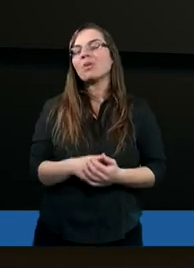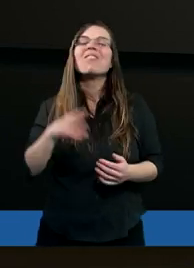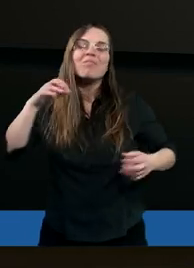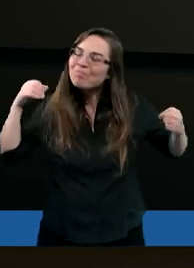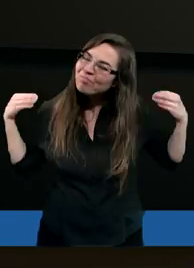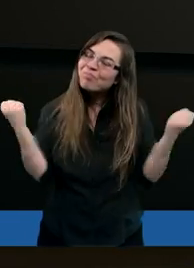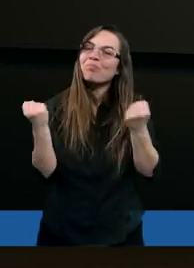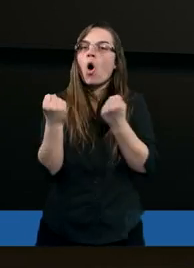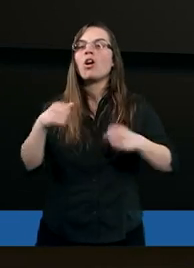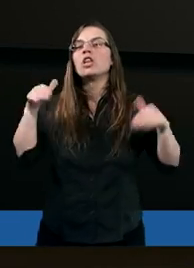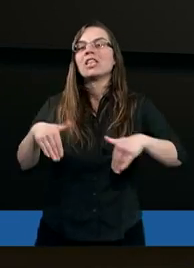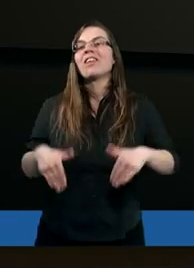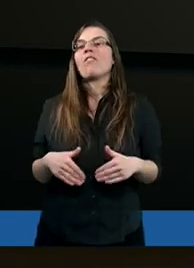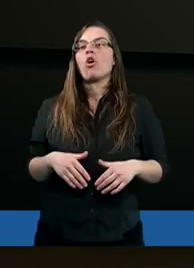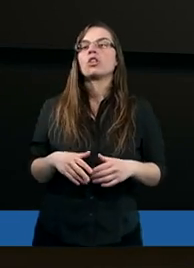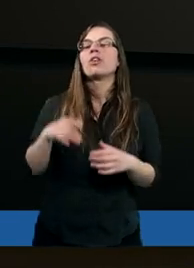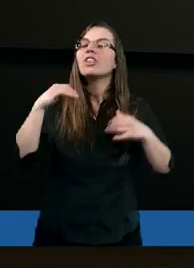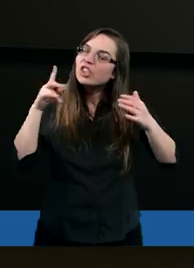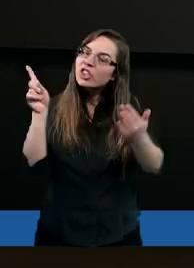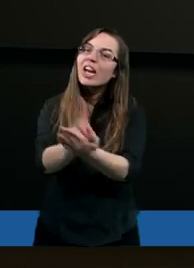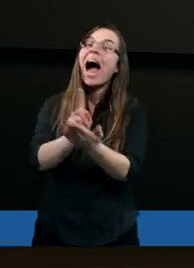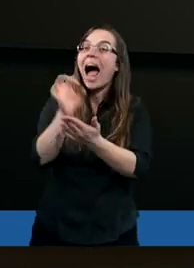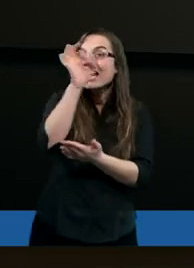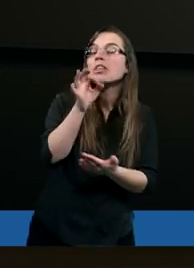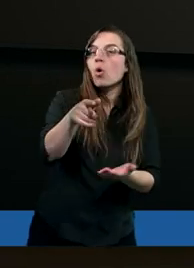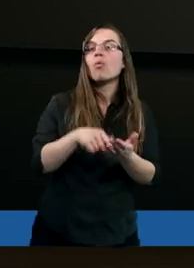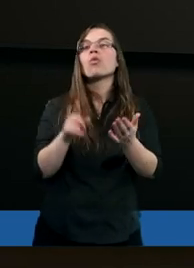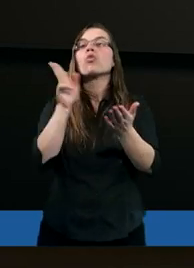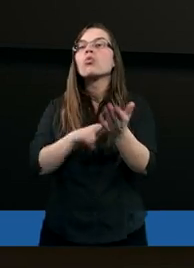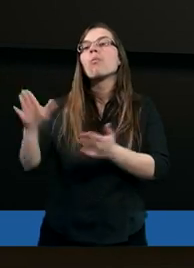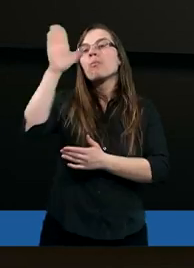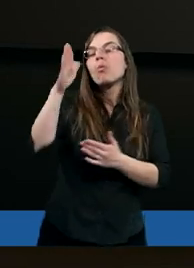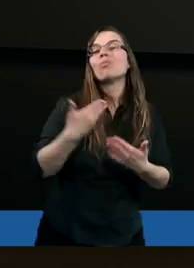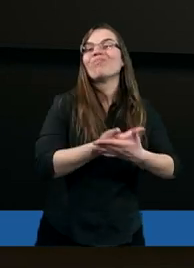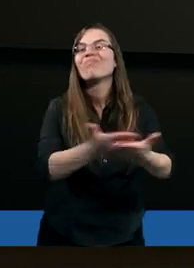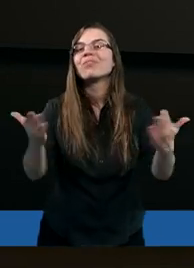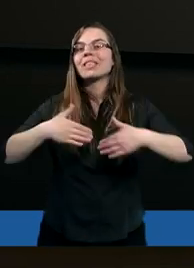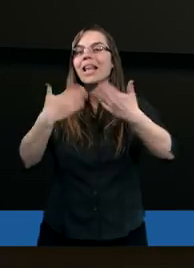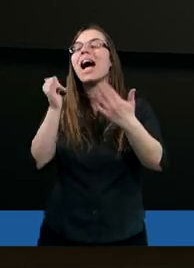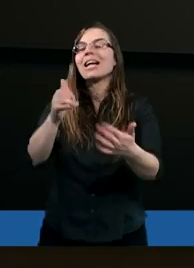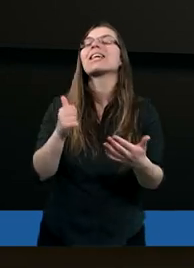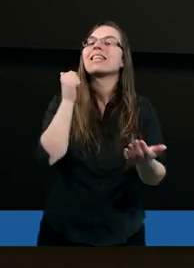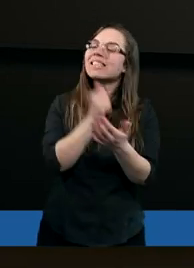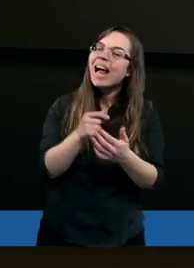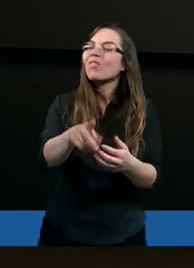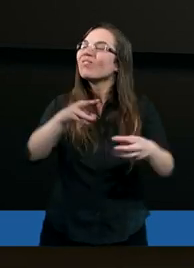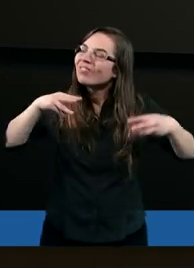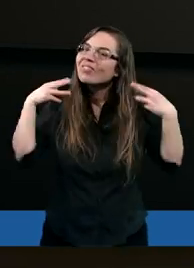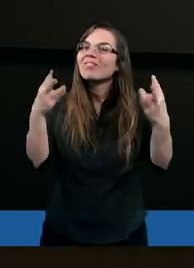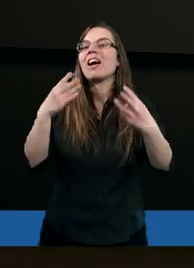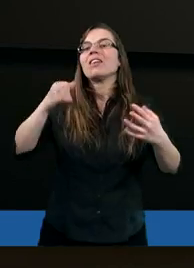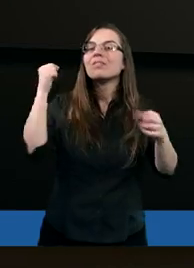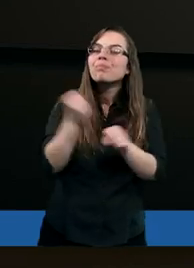wielką możliwością, wielką szansą, którą Bóg, który stanowi podwalinę